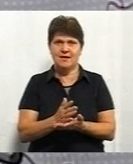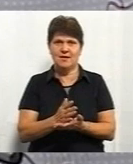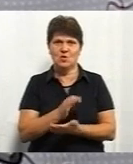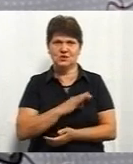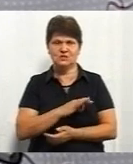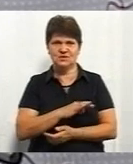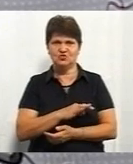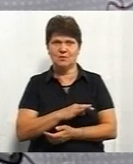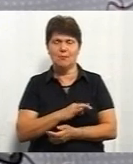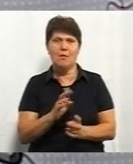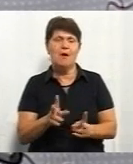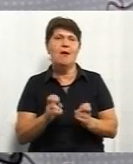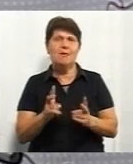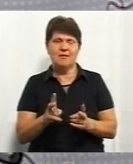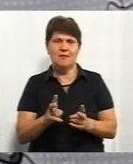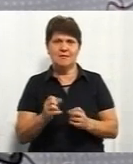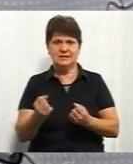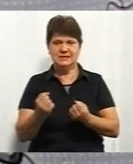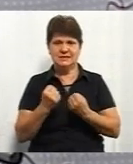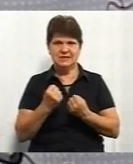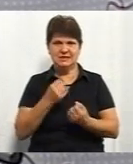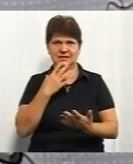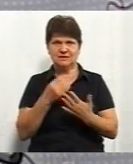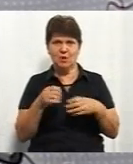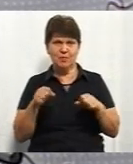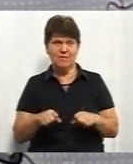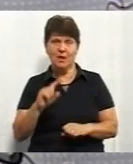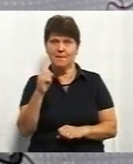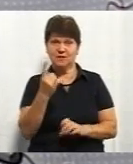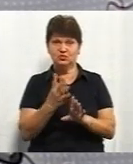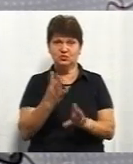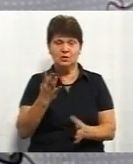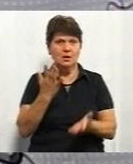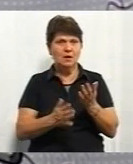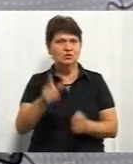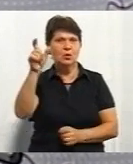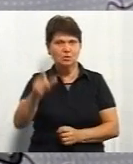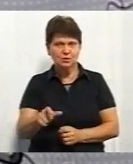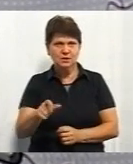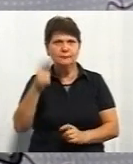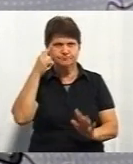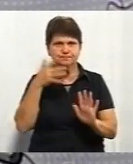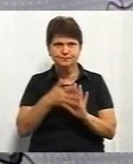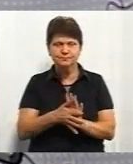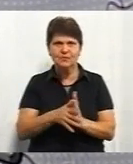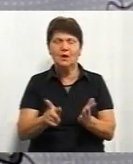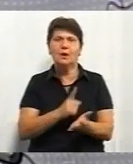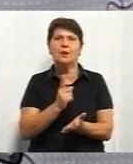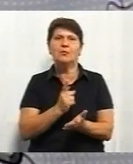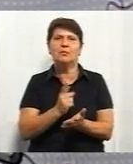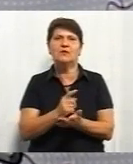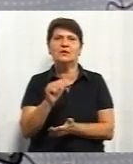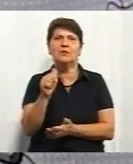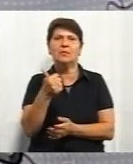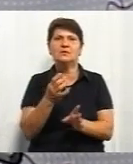Як захистити свої права? В першу чергу, якщо людина щось розуміє, то вона повинна в